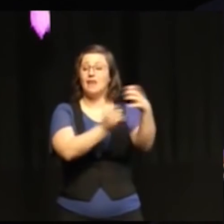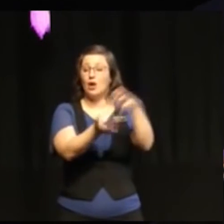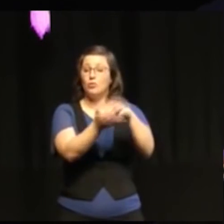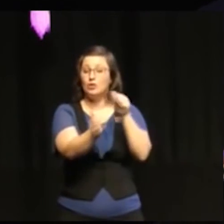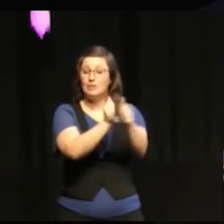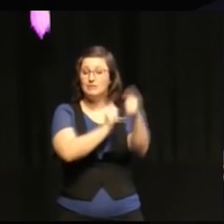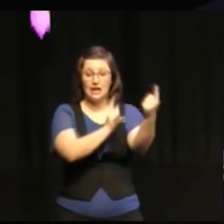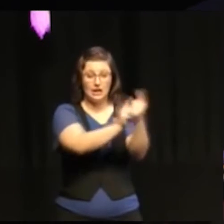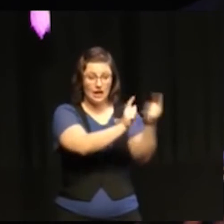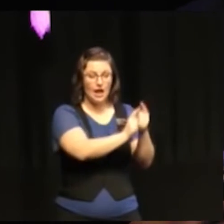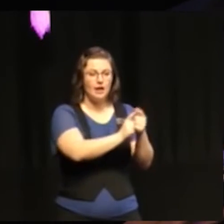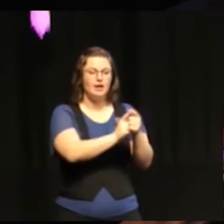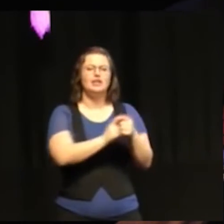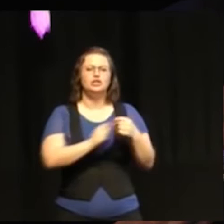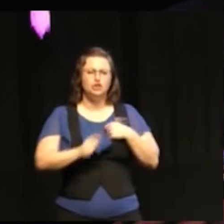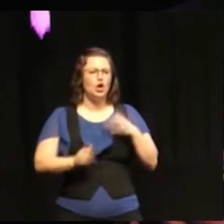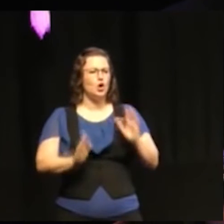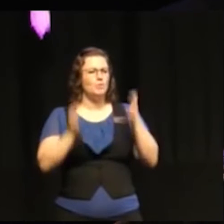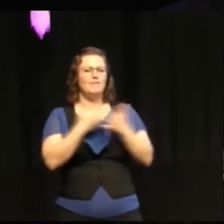många tycker att det känns lite